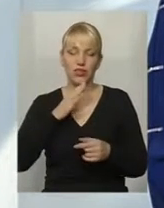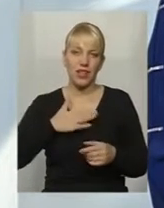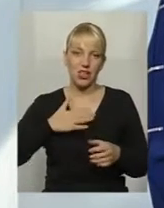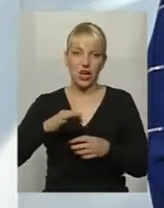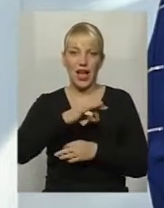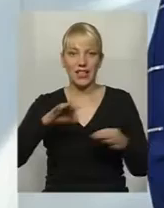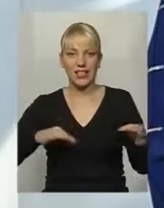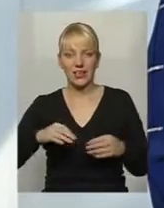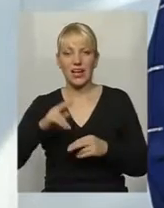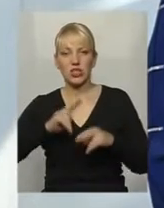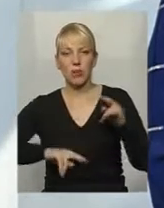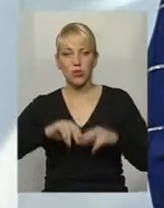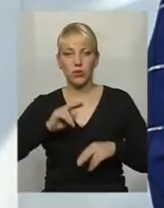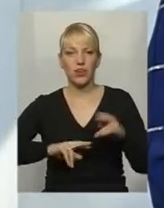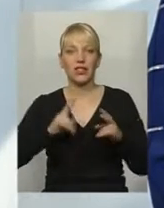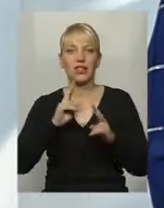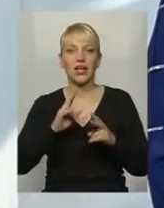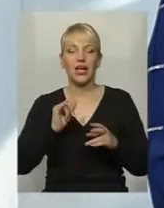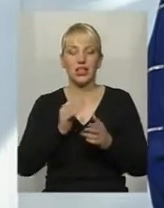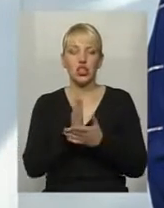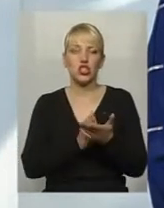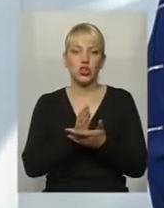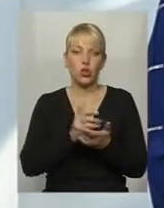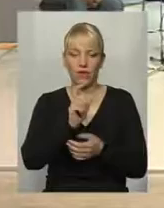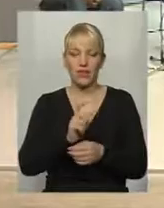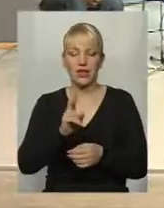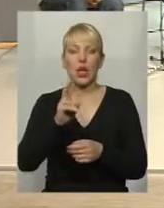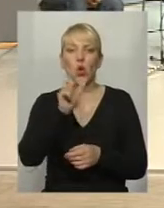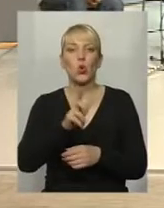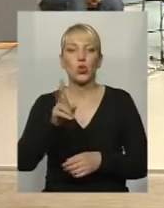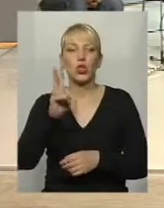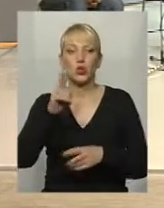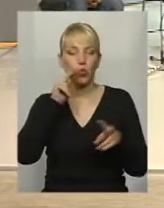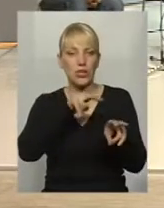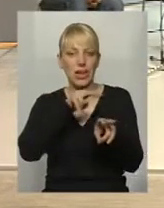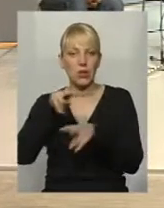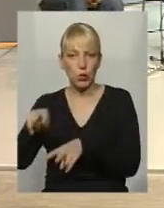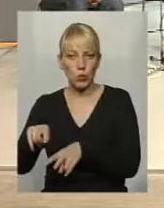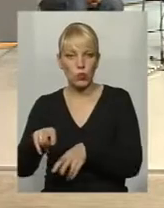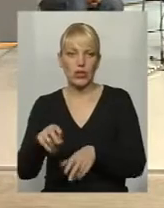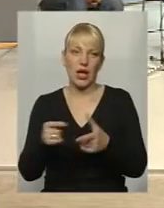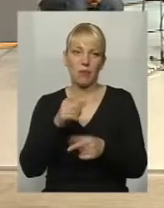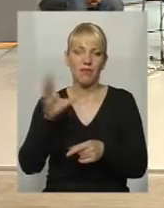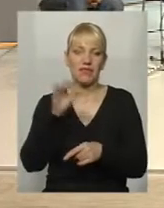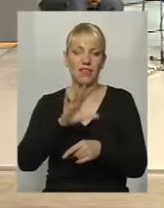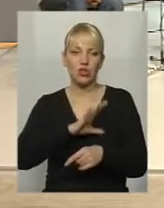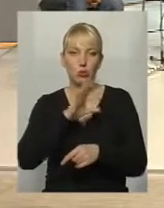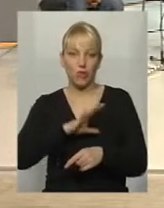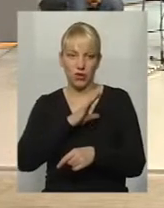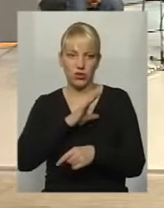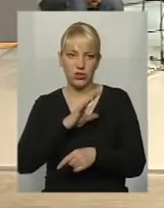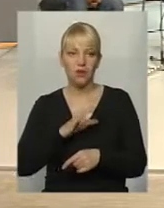будівельники, забудовники, які чиновники, які люди, які слідкують, аби все відбувалося, хоча б